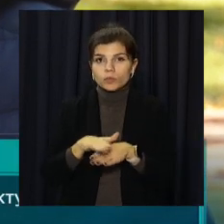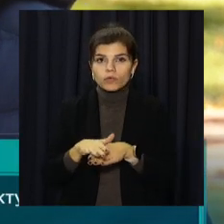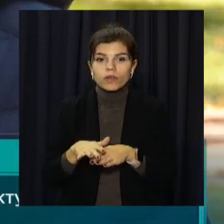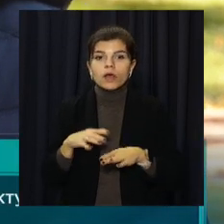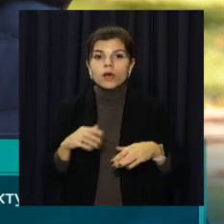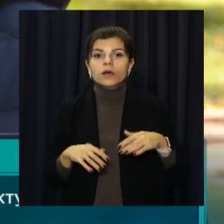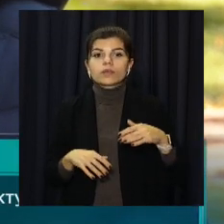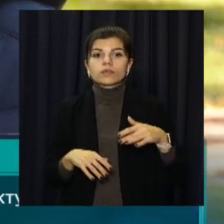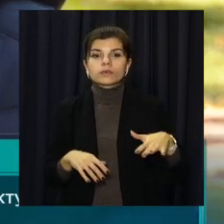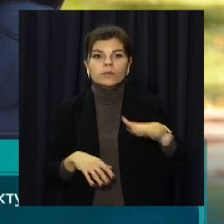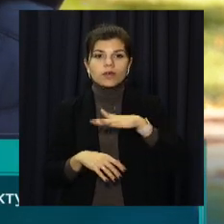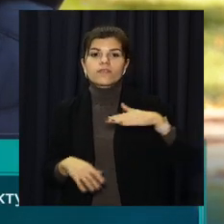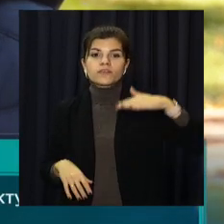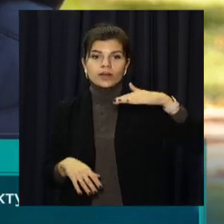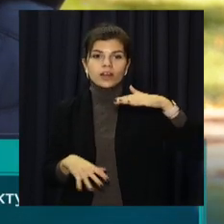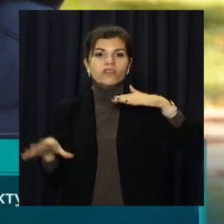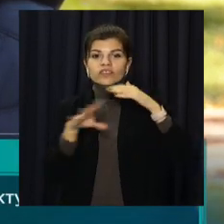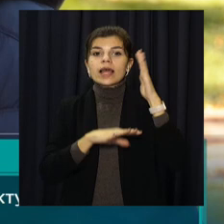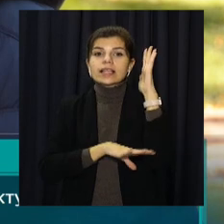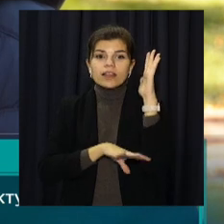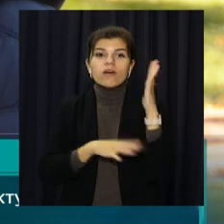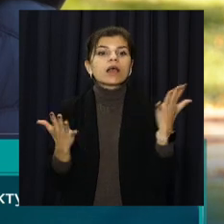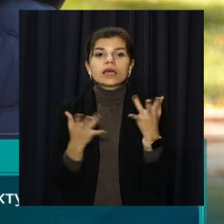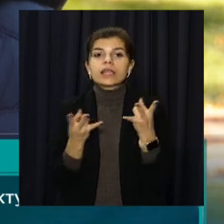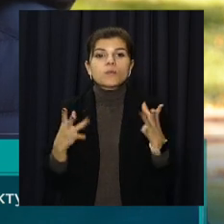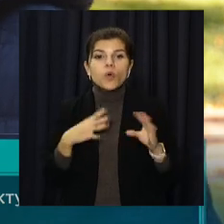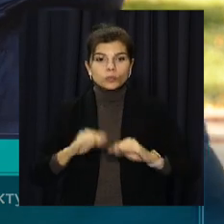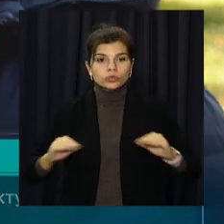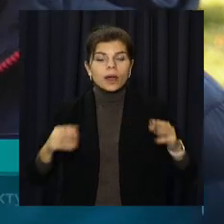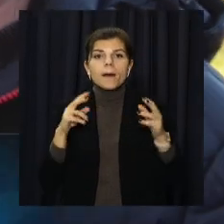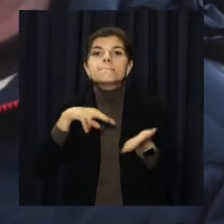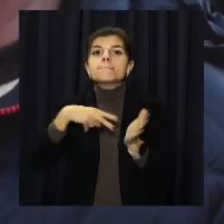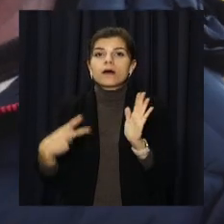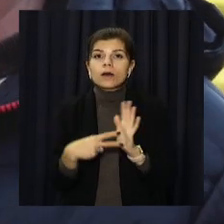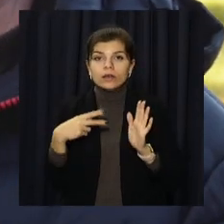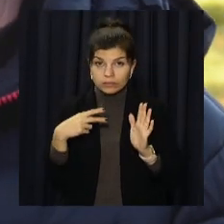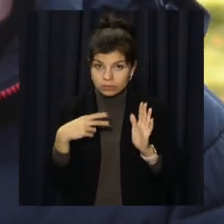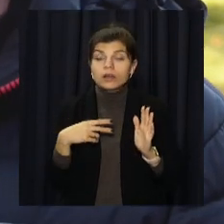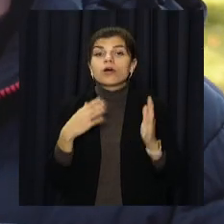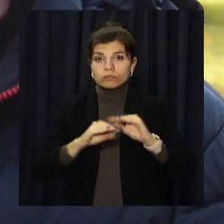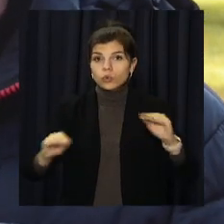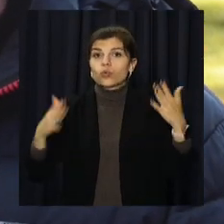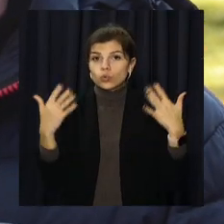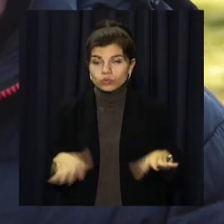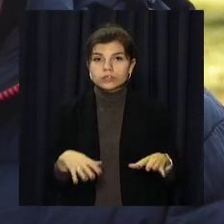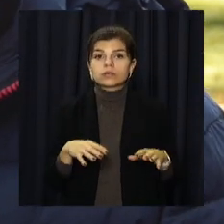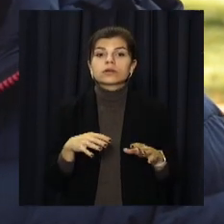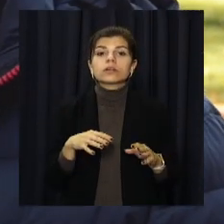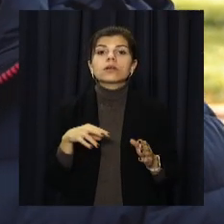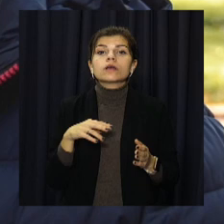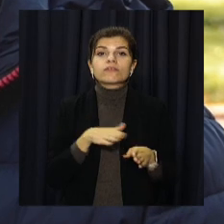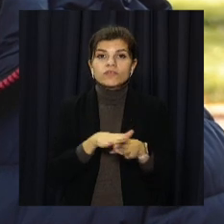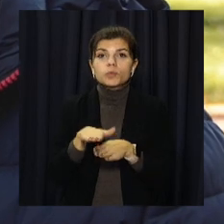поверхневого благоустрою, тобто всі дерева, які потрібно було висадити згідно плану озеленення, висаджені. Мережі прокладено,